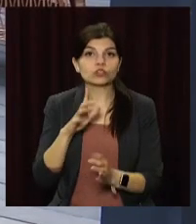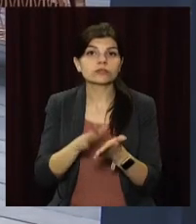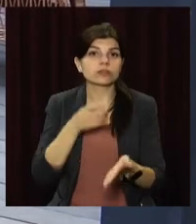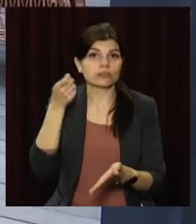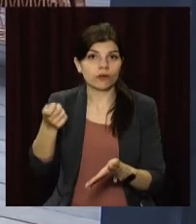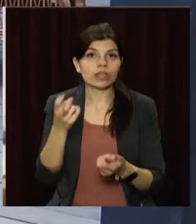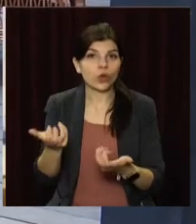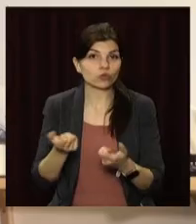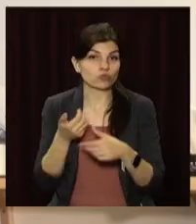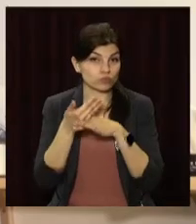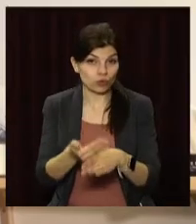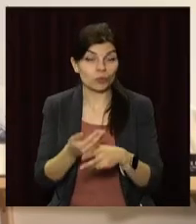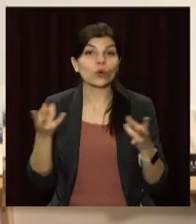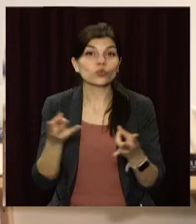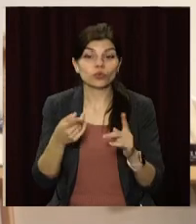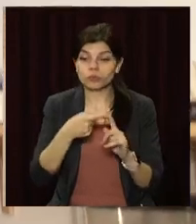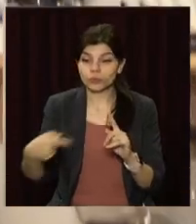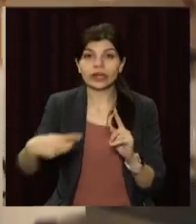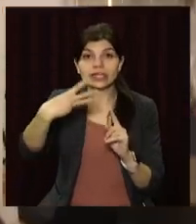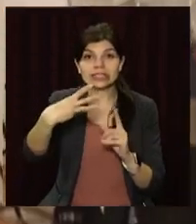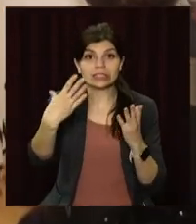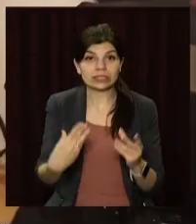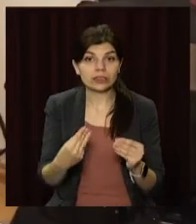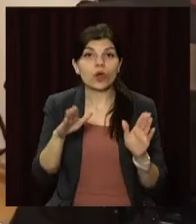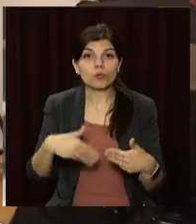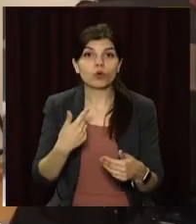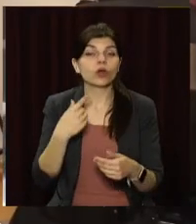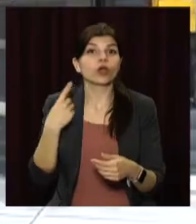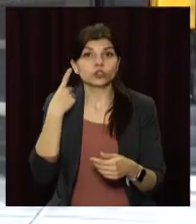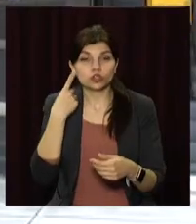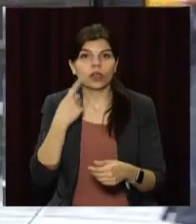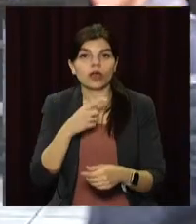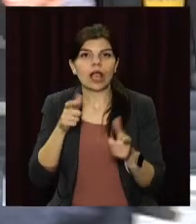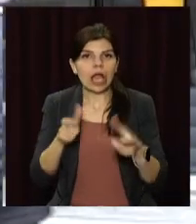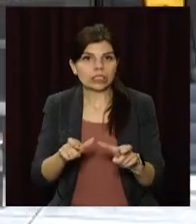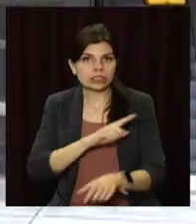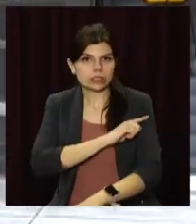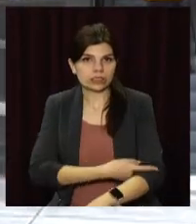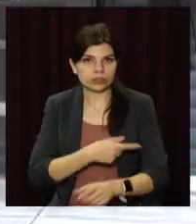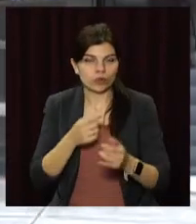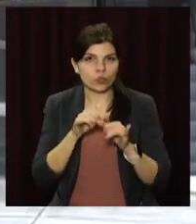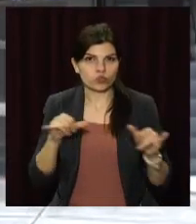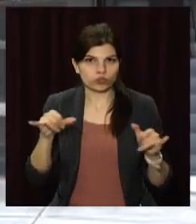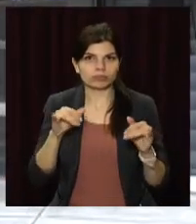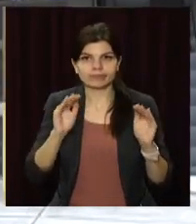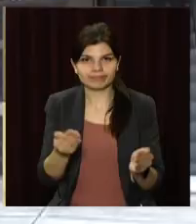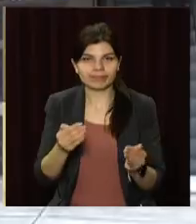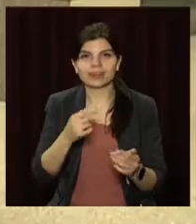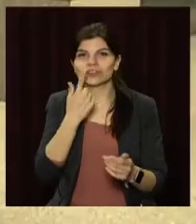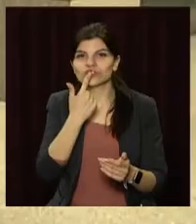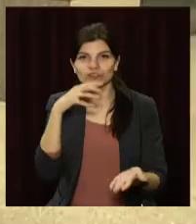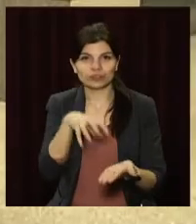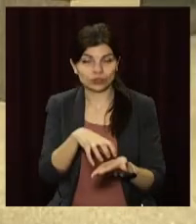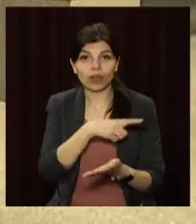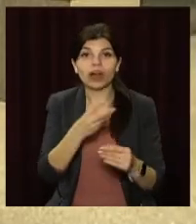заявку на отримання допомоги треба протягом 30 днів після посилення карантину. Зазначивши вид економічної діяльності,